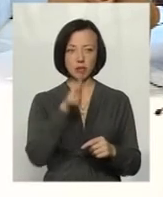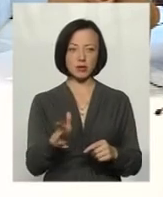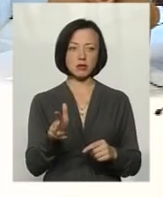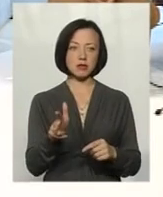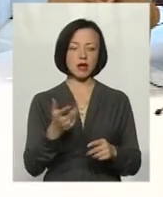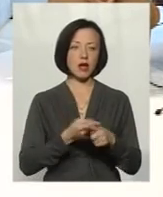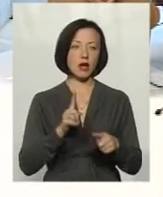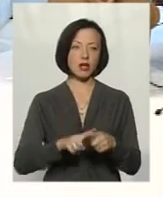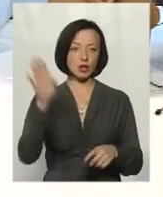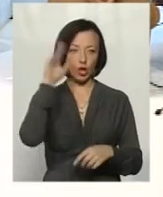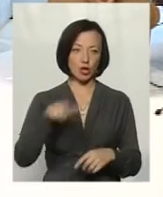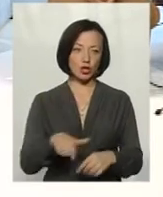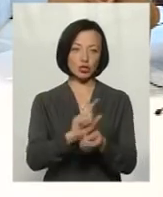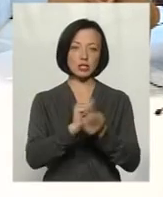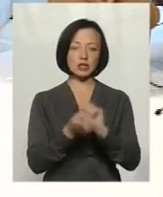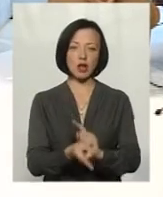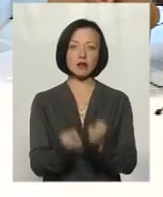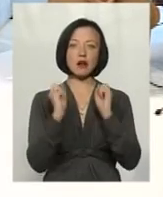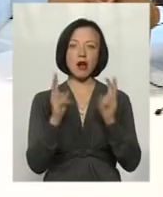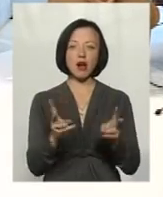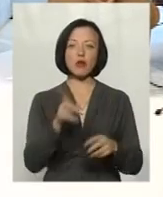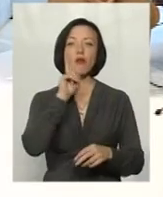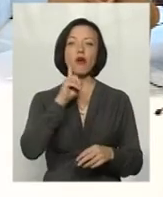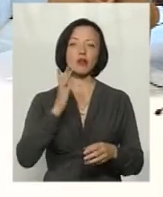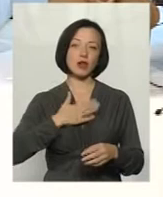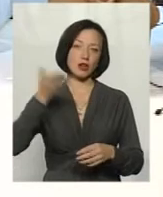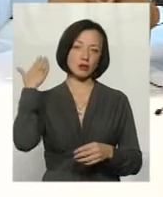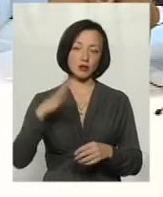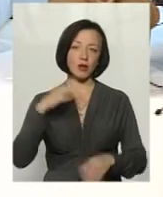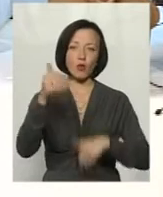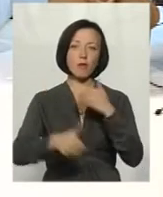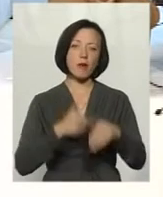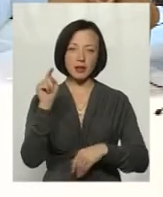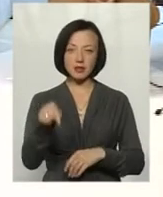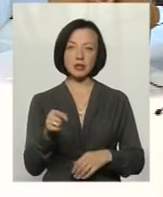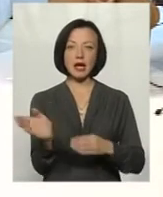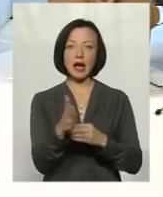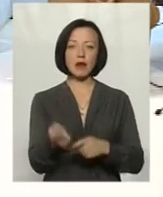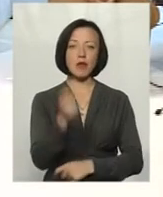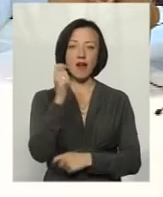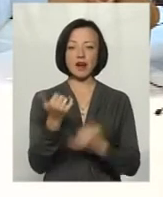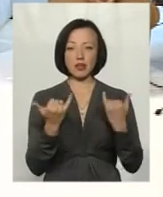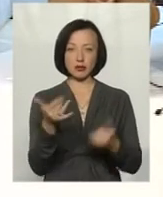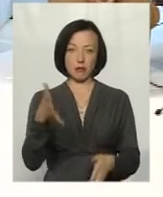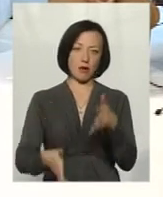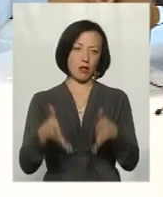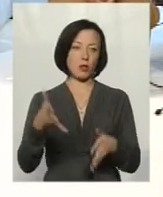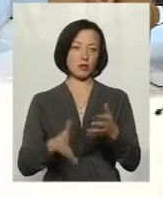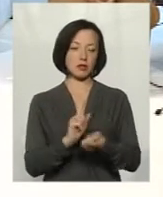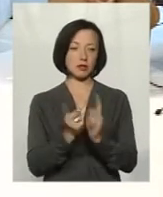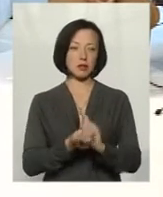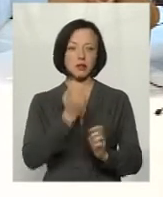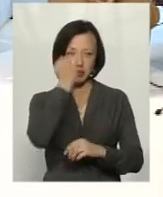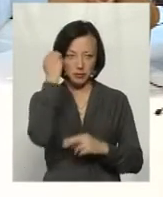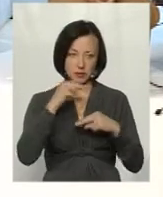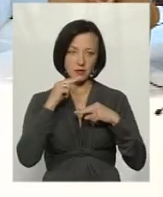ця речка стане така, як в нашій молодці була, що ми там купались, рибу ловили, а зараз болото стало. Дякую за